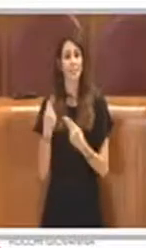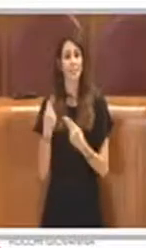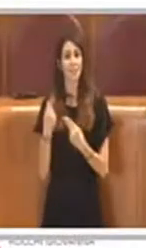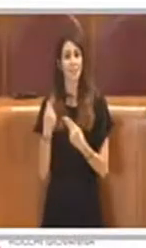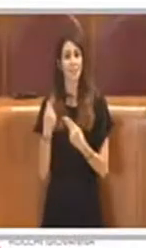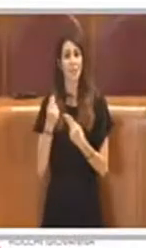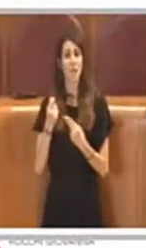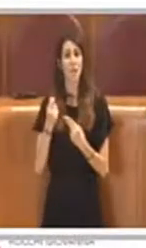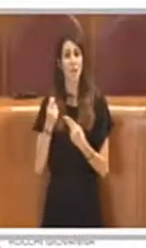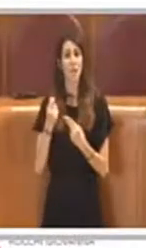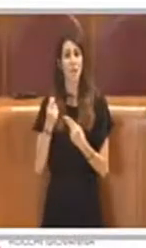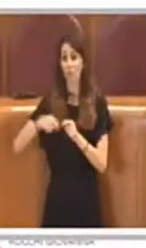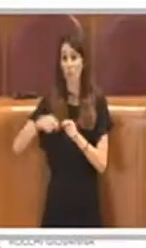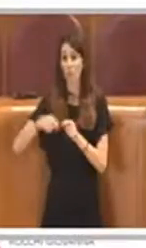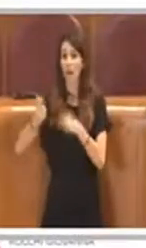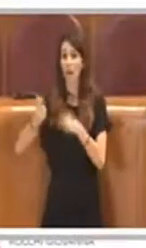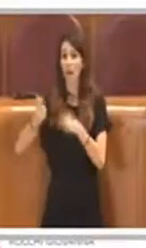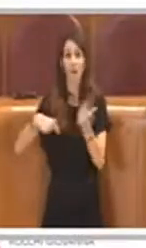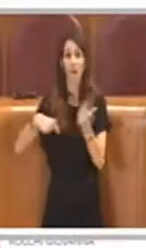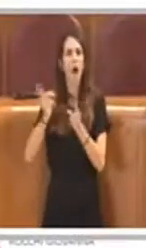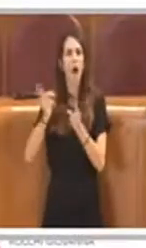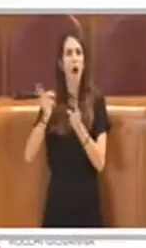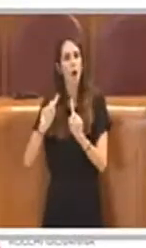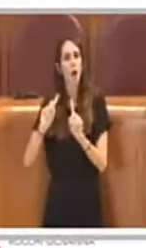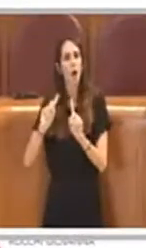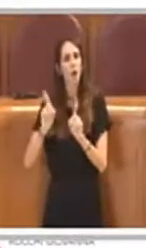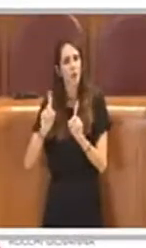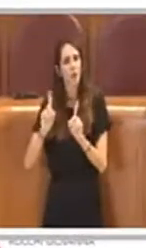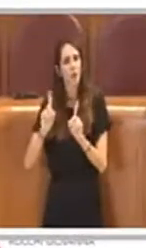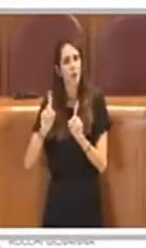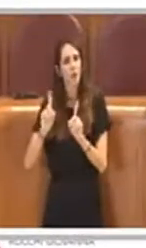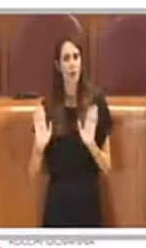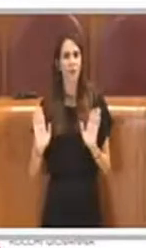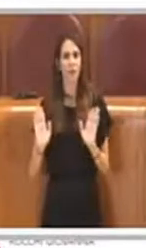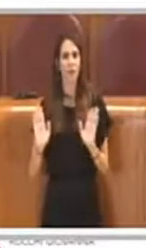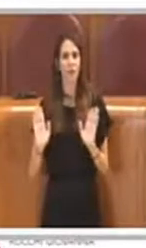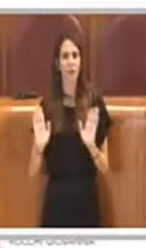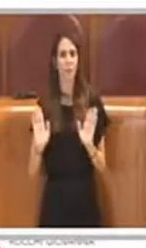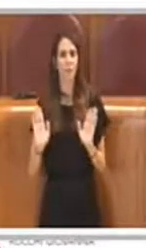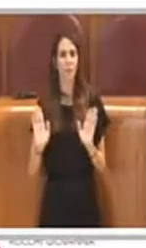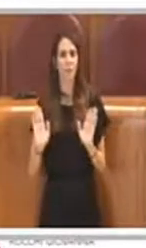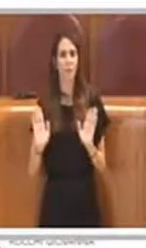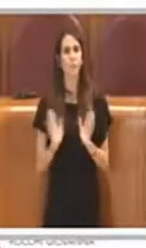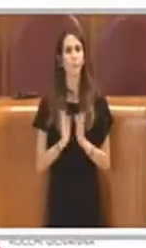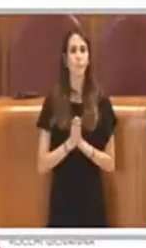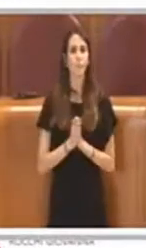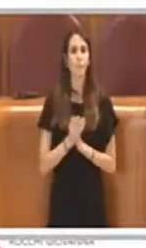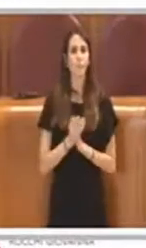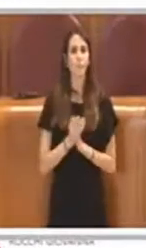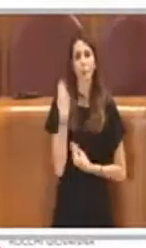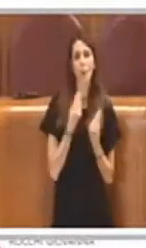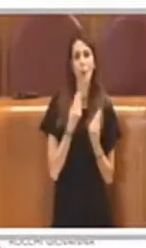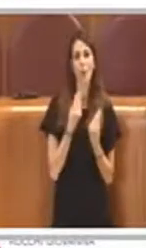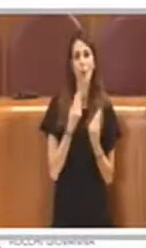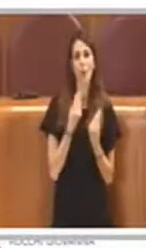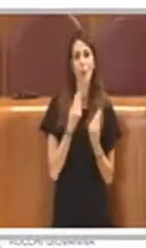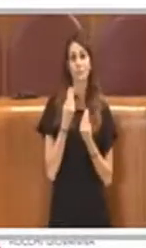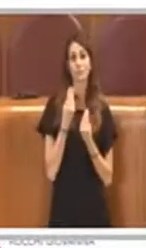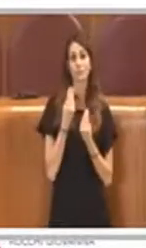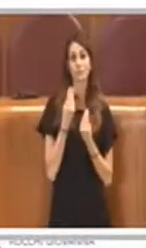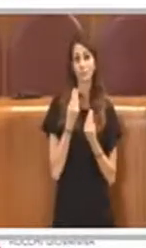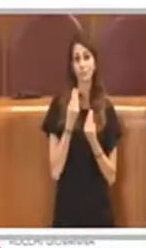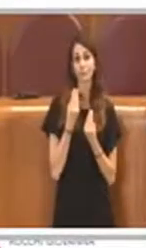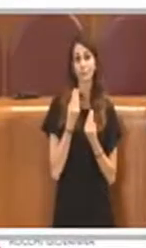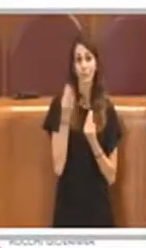ma semplicemente i municipi vogliono meglio indirizzare i fondi per poter dispendere su necessità più impellenti. Io riterrei che, veramente, dal